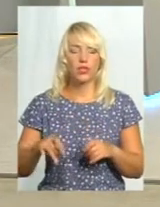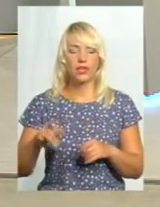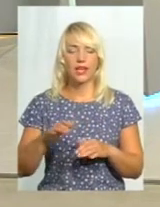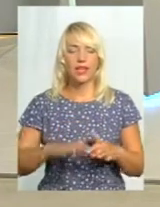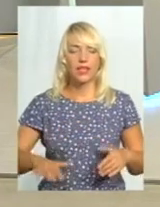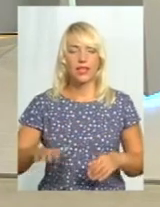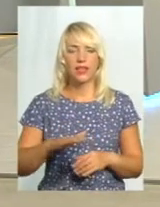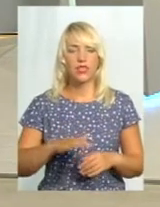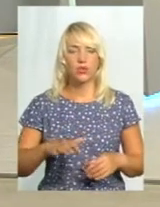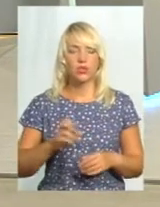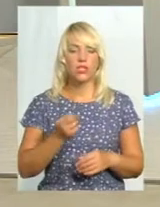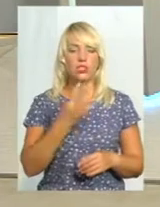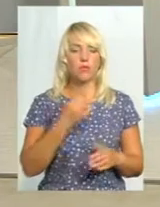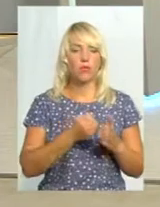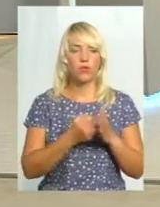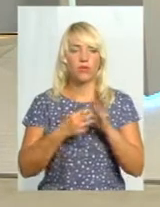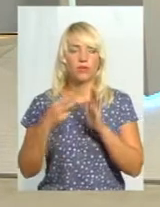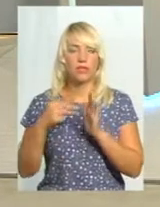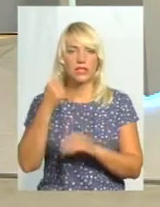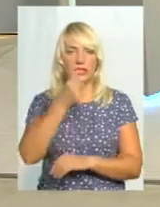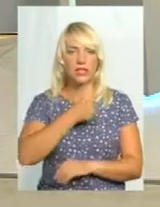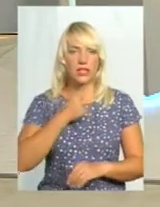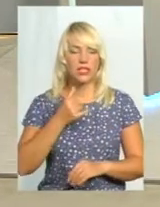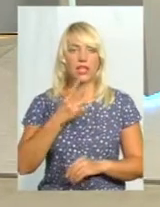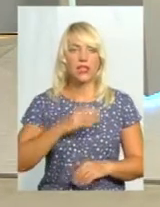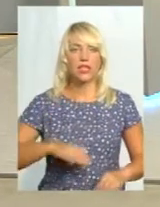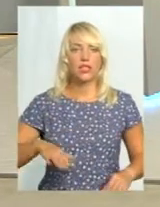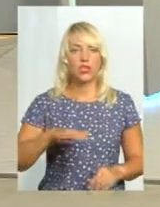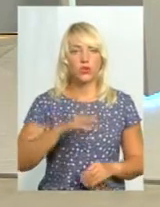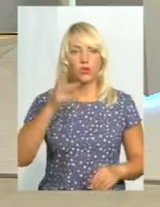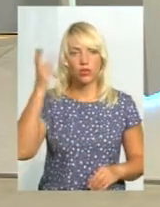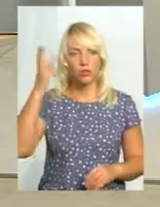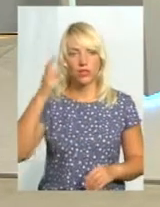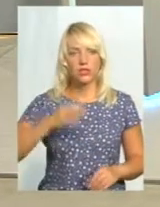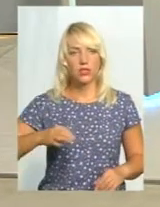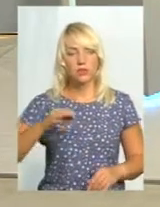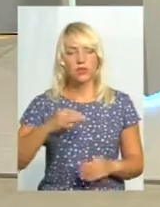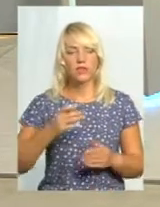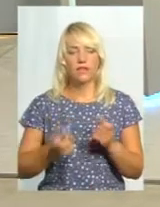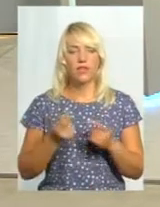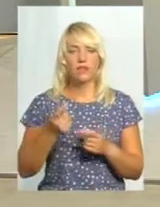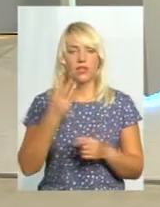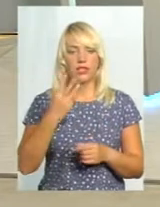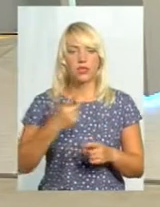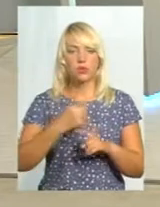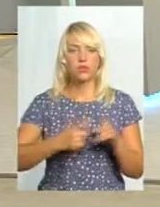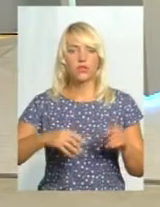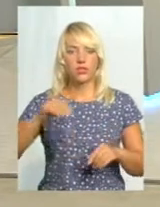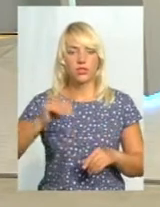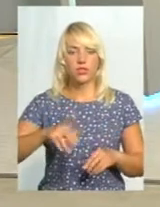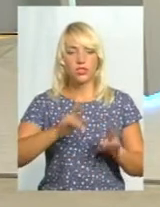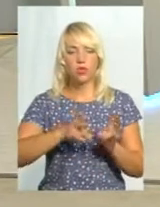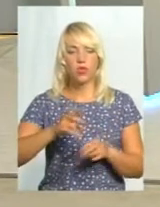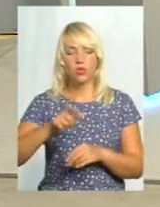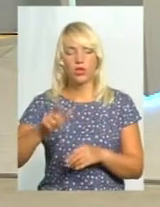рік. На території Хмельницької області виявили більше 3,5 тисяч таких постраждалих, нібито